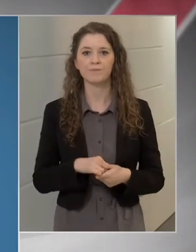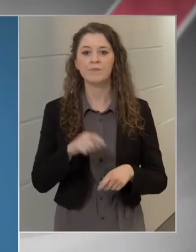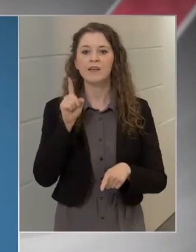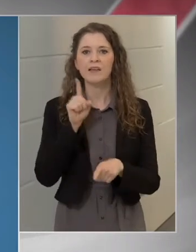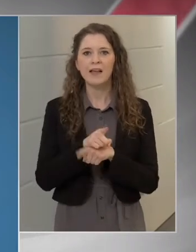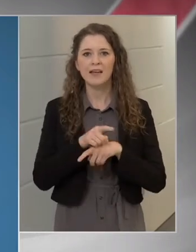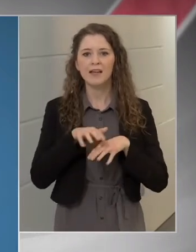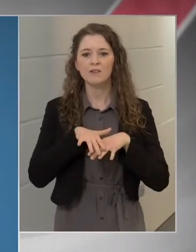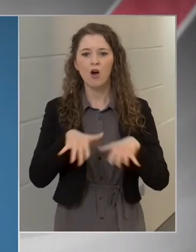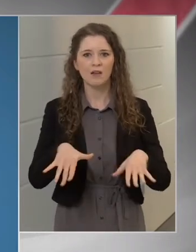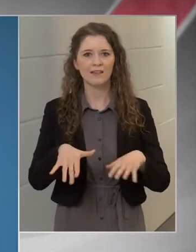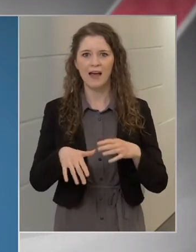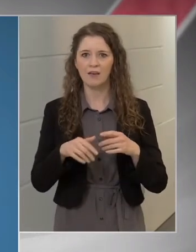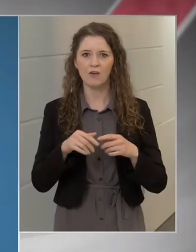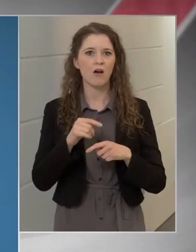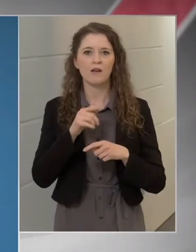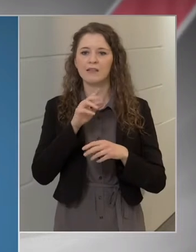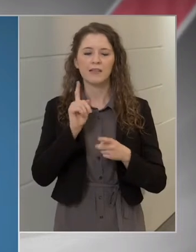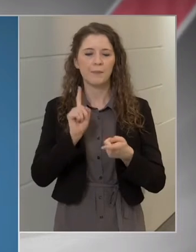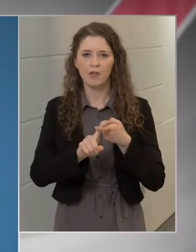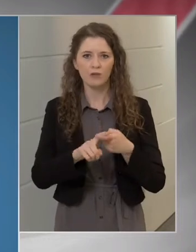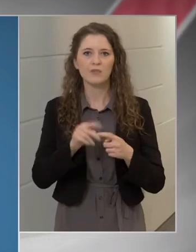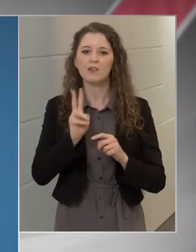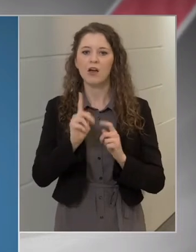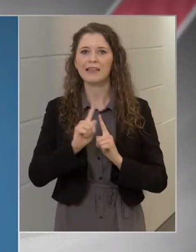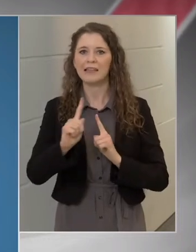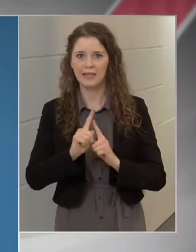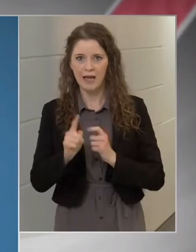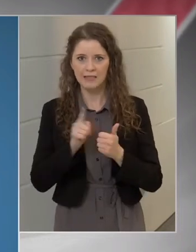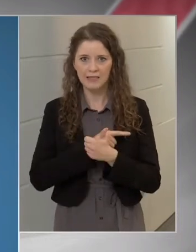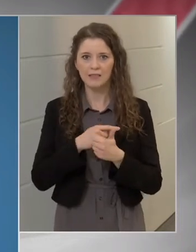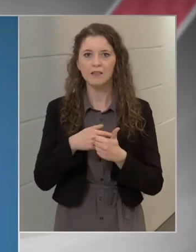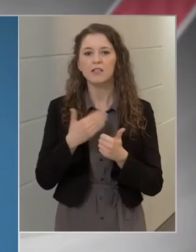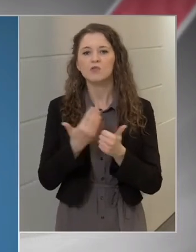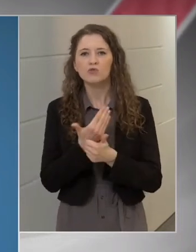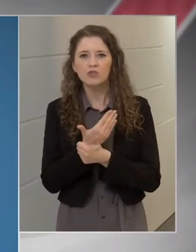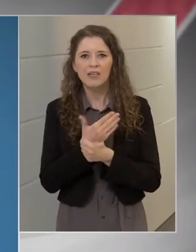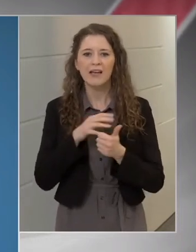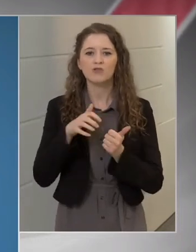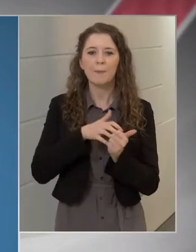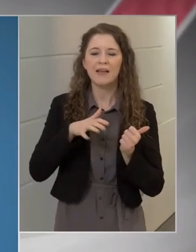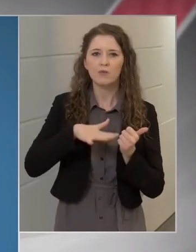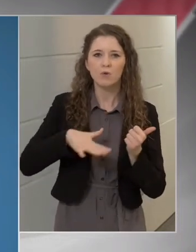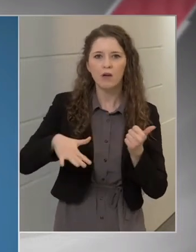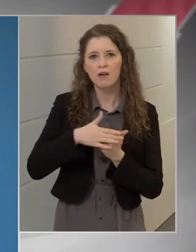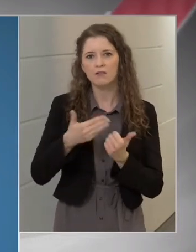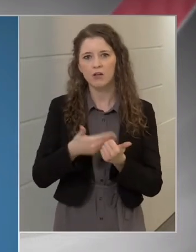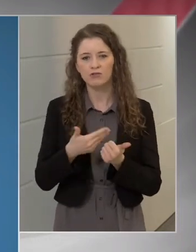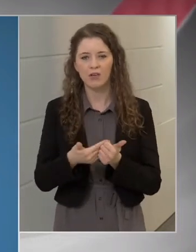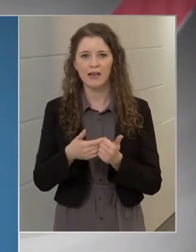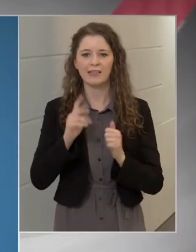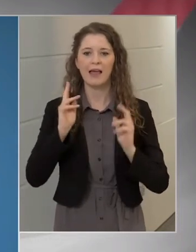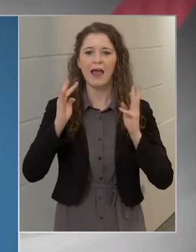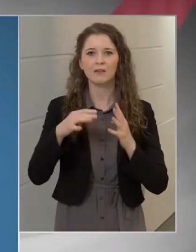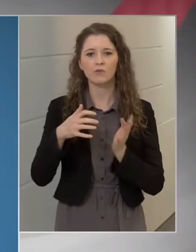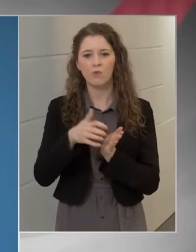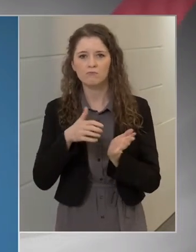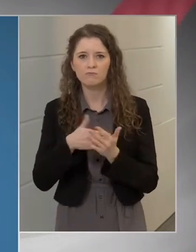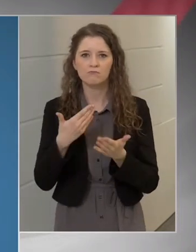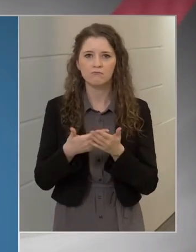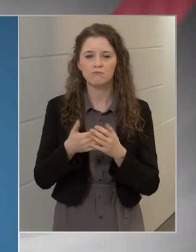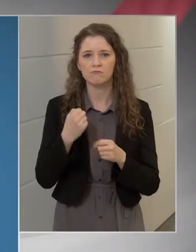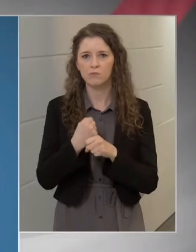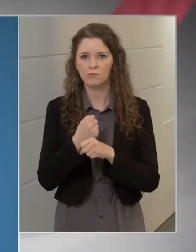hatálya nem terjed ki az ingázókra, a szükségszerű mezőgazdasági vagy erdőgazdasági munkát végzőkre, a